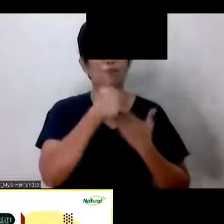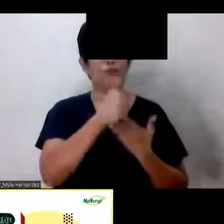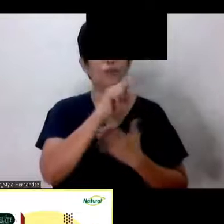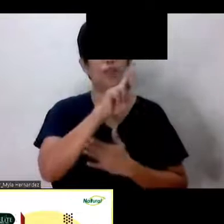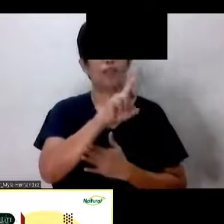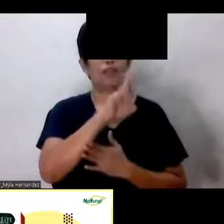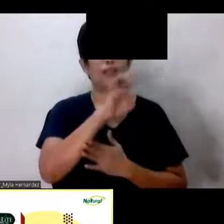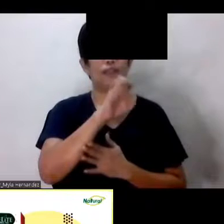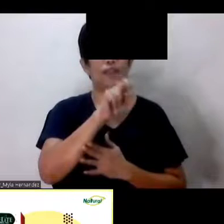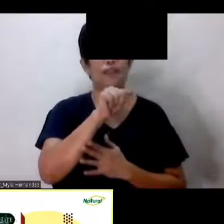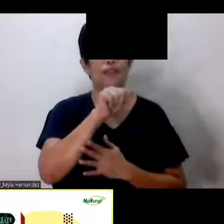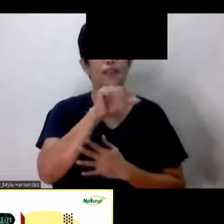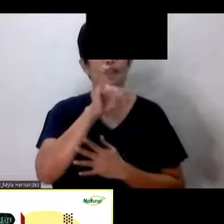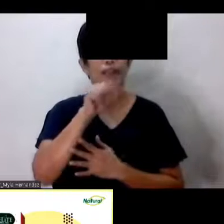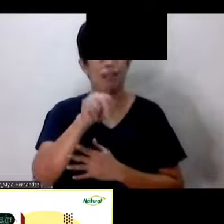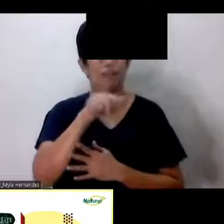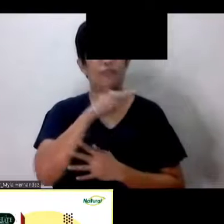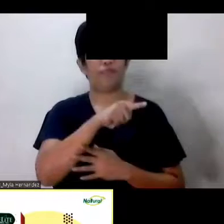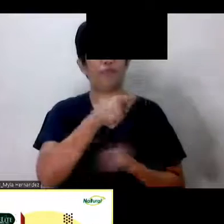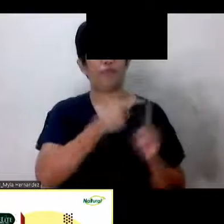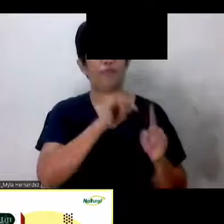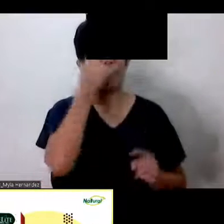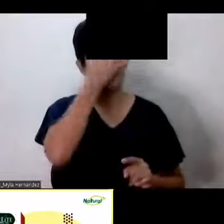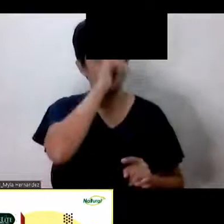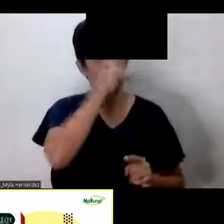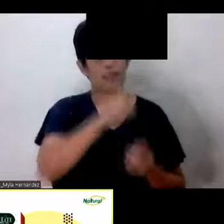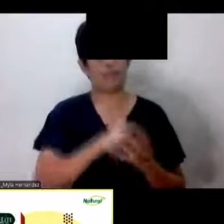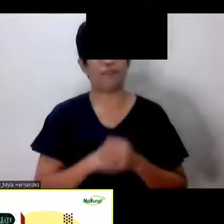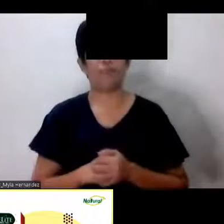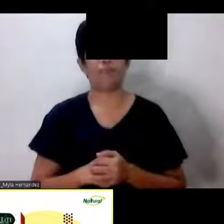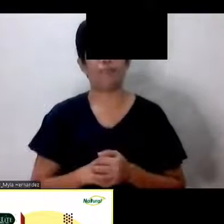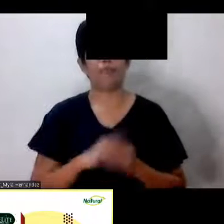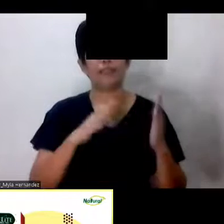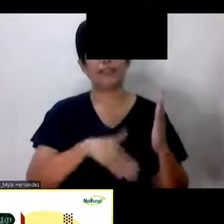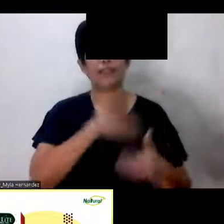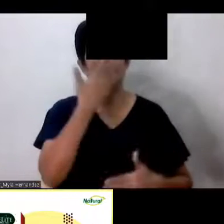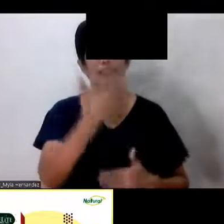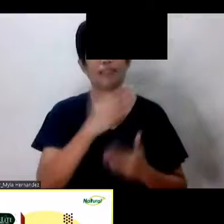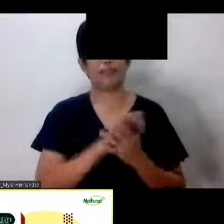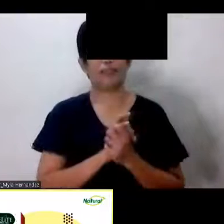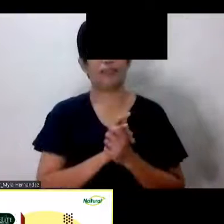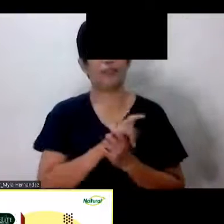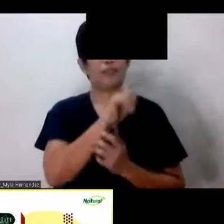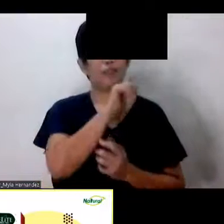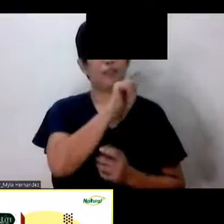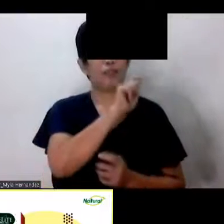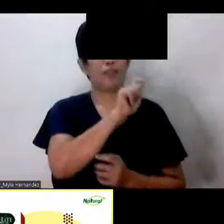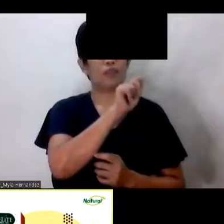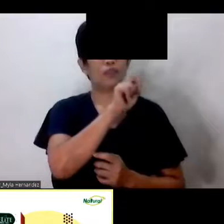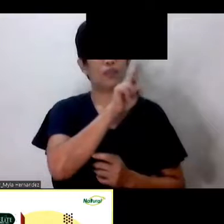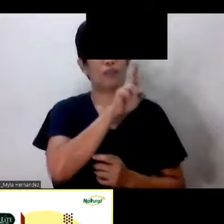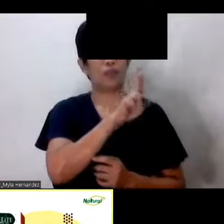Ito po yung isang texture mula sa Iloilo Next texture po Yung turmeric po